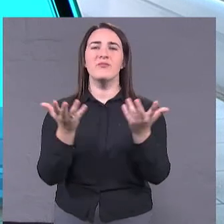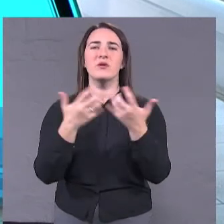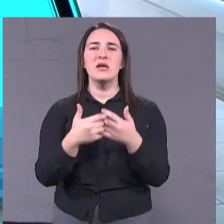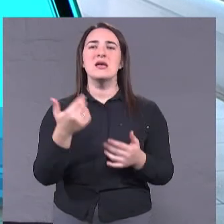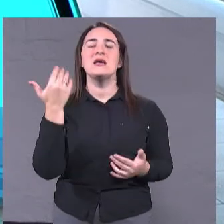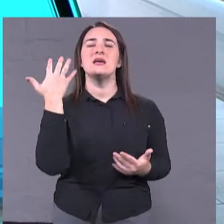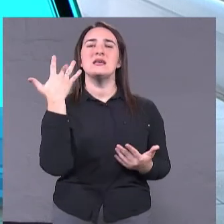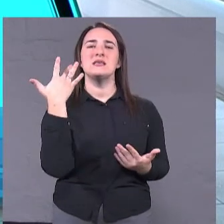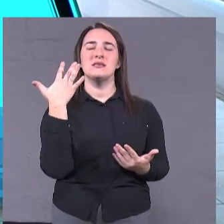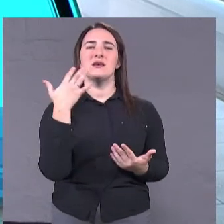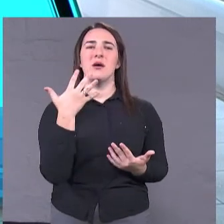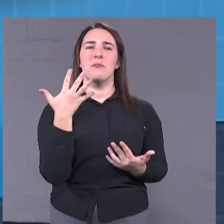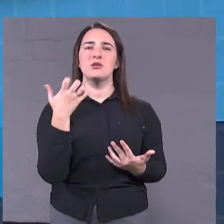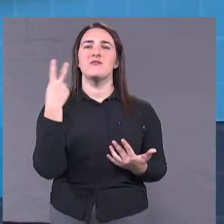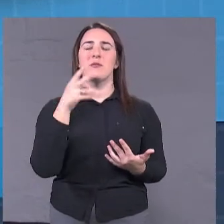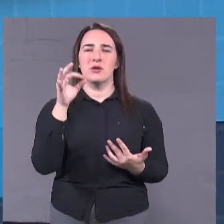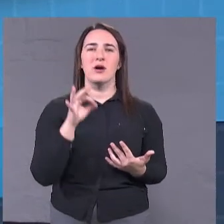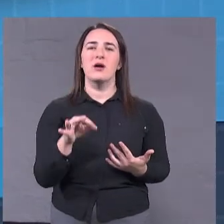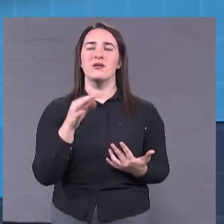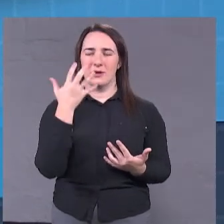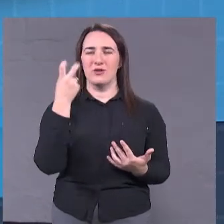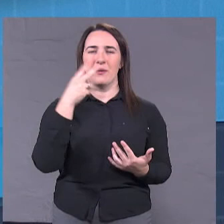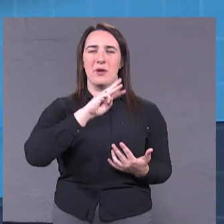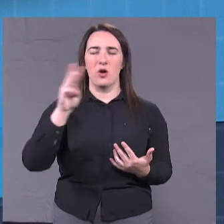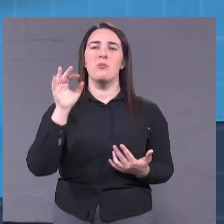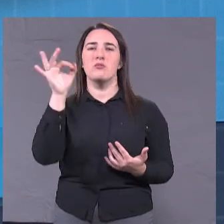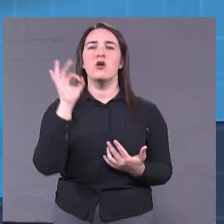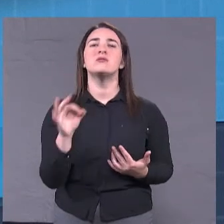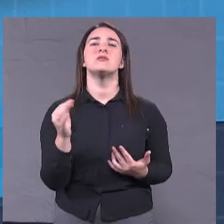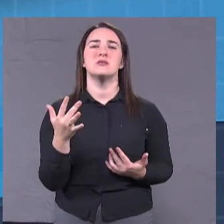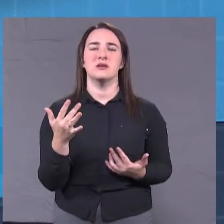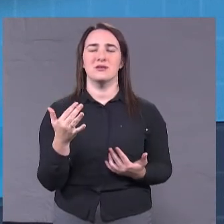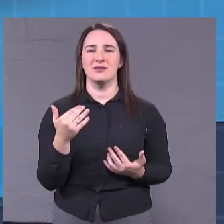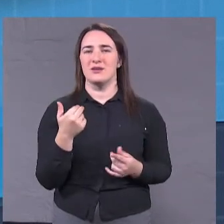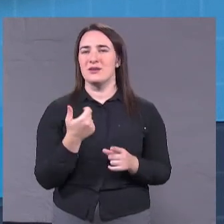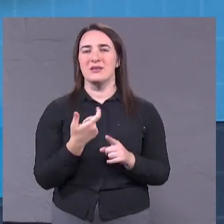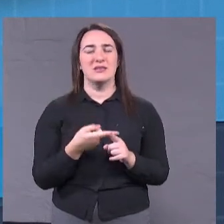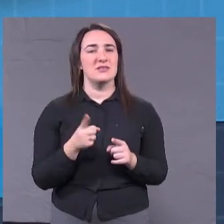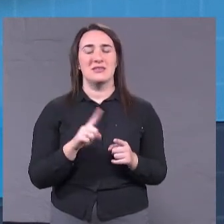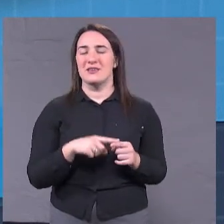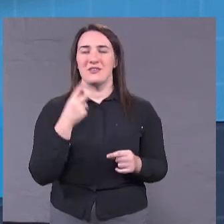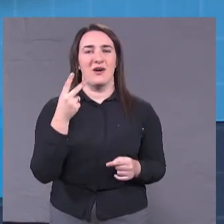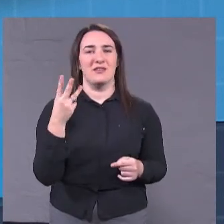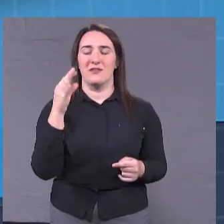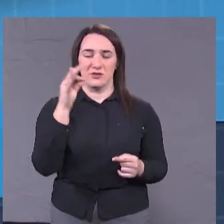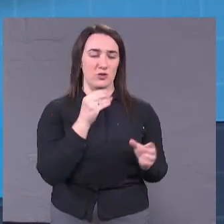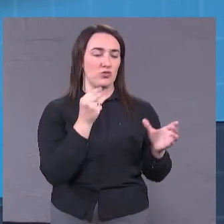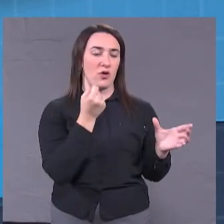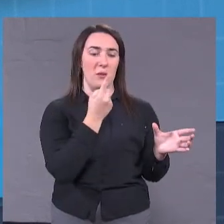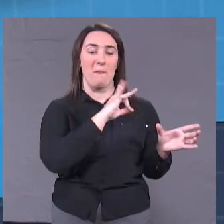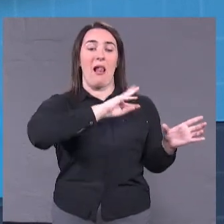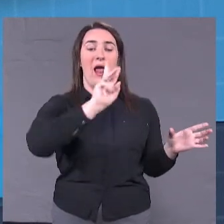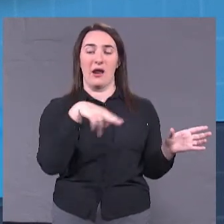520 млн? Ну це дуже мало. Очень мало. Це 2-3%. І поверте мені, при